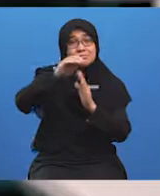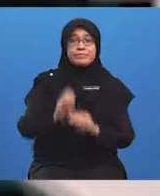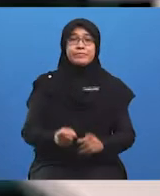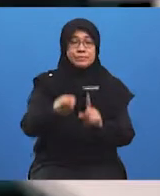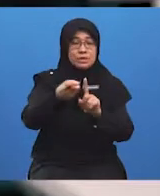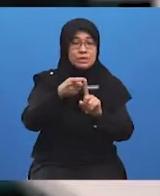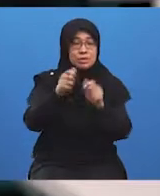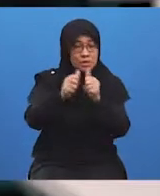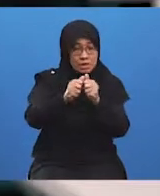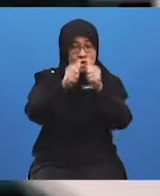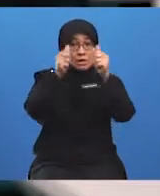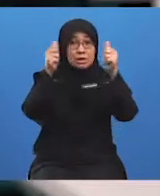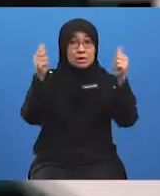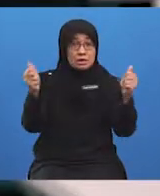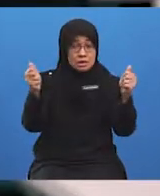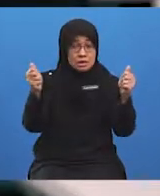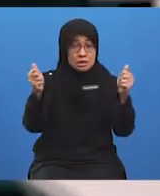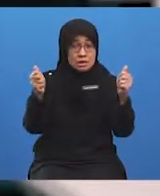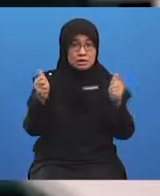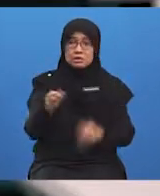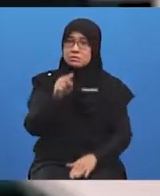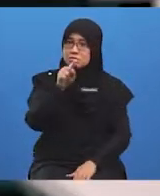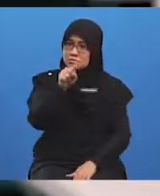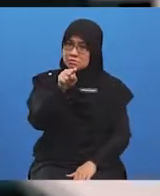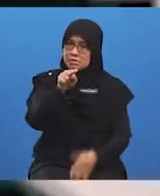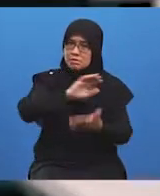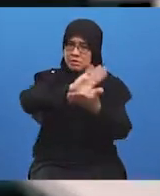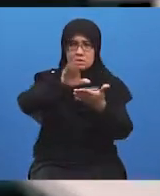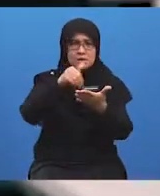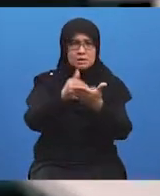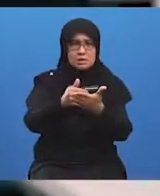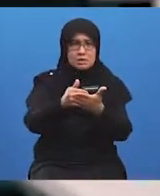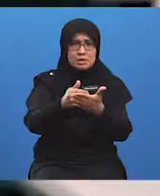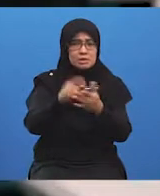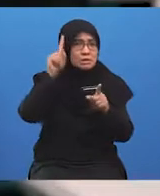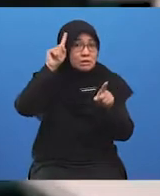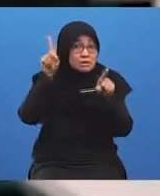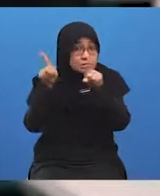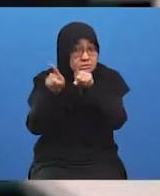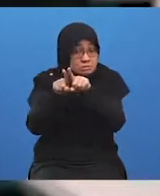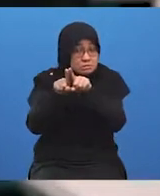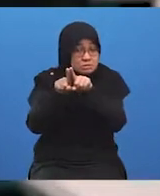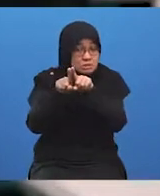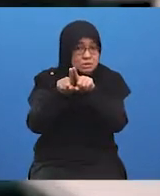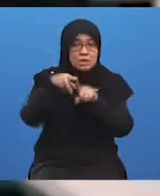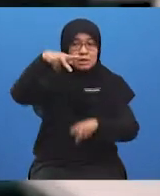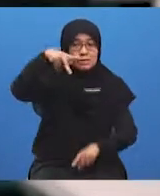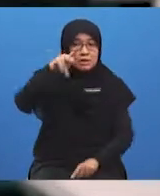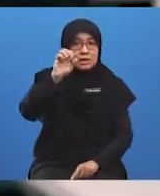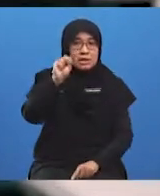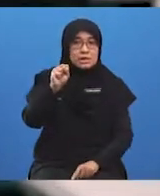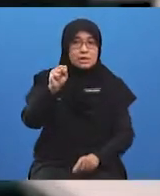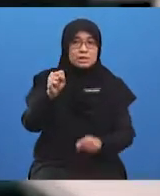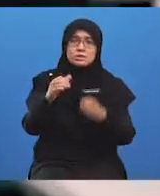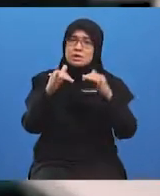Daripada keratan akhbah tersebut, adakah pelajar semua bersetuju bahawa PKS